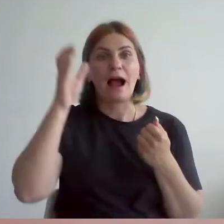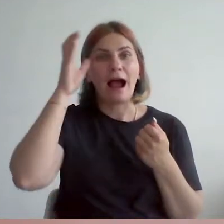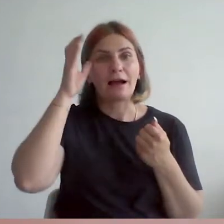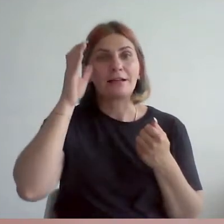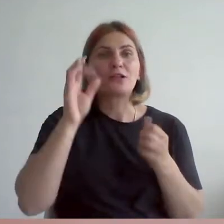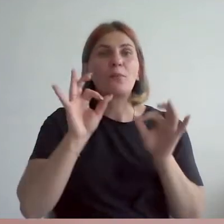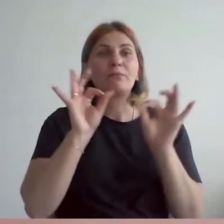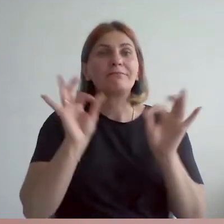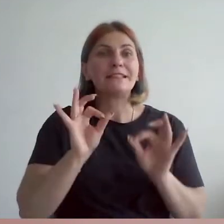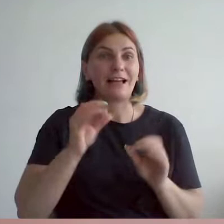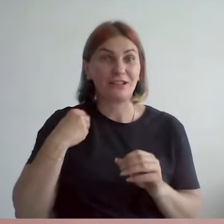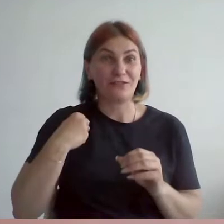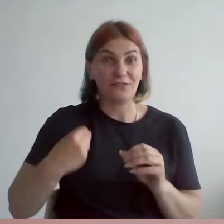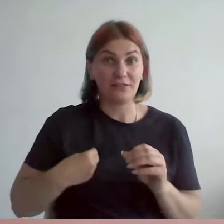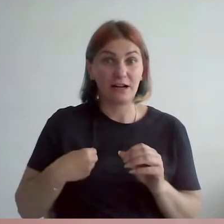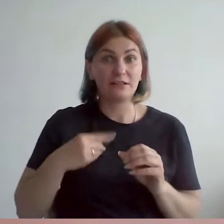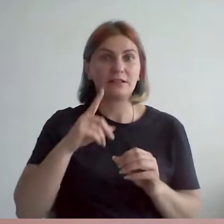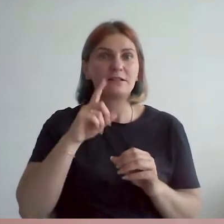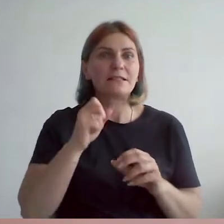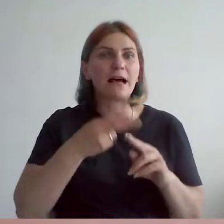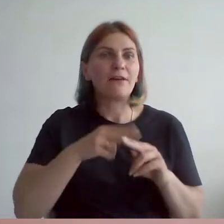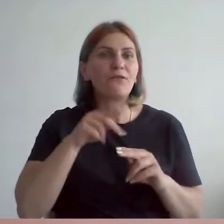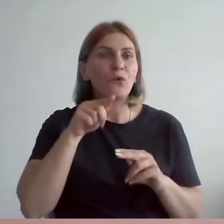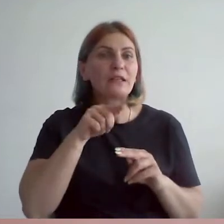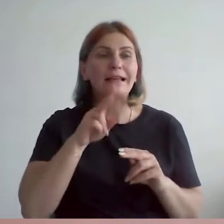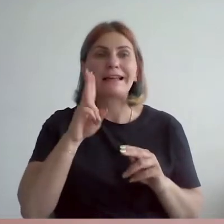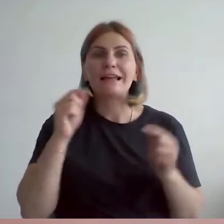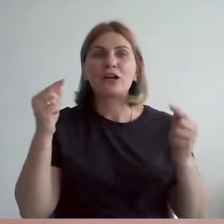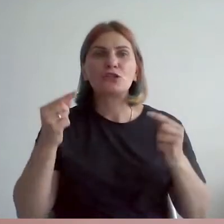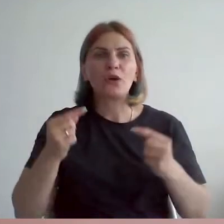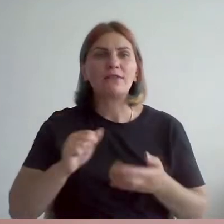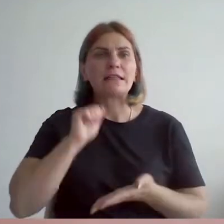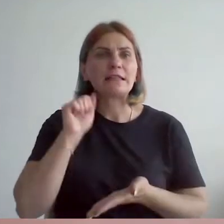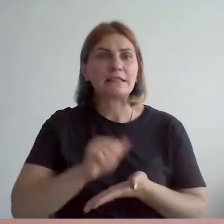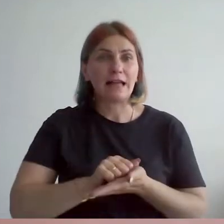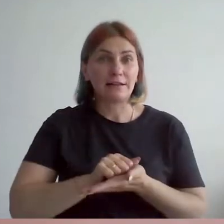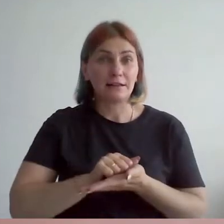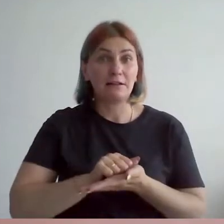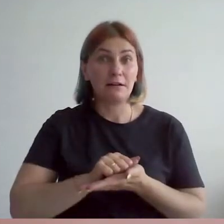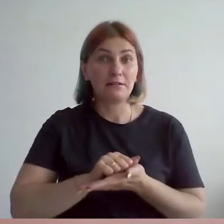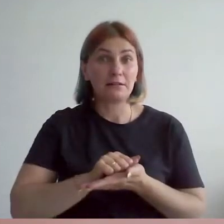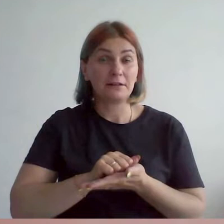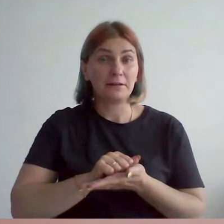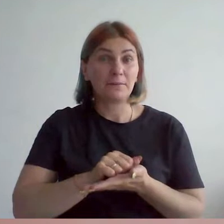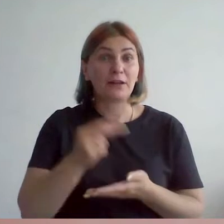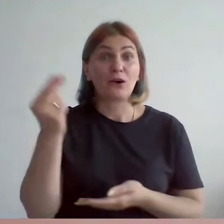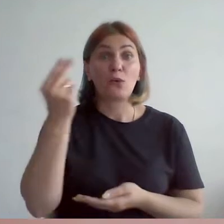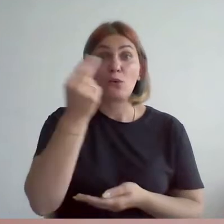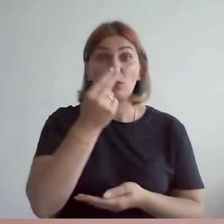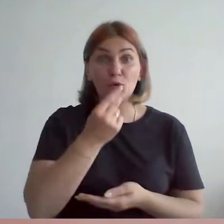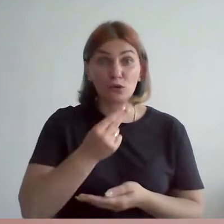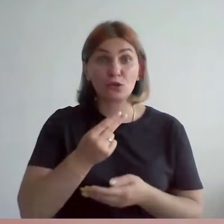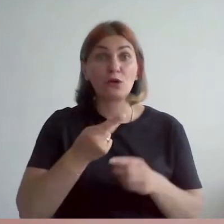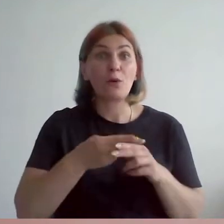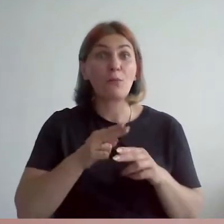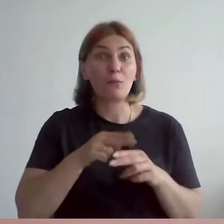искусств Франции, за вот это как раз несоответствие стандартам художники, про которых